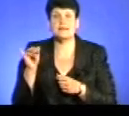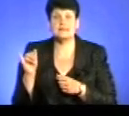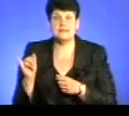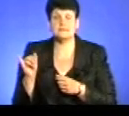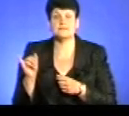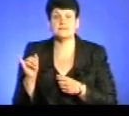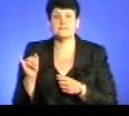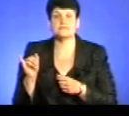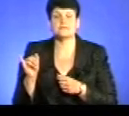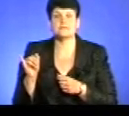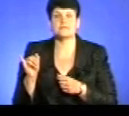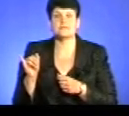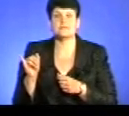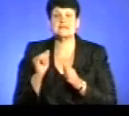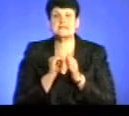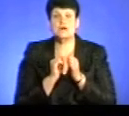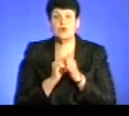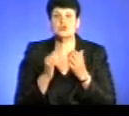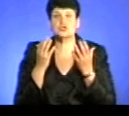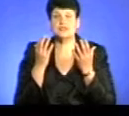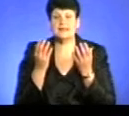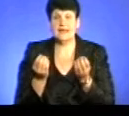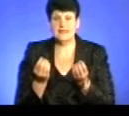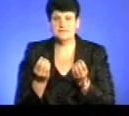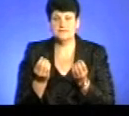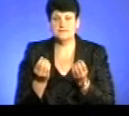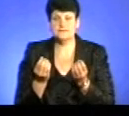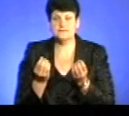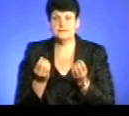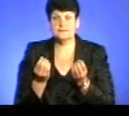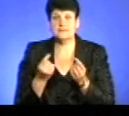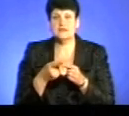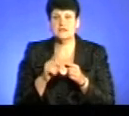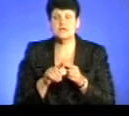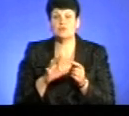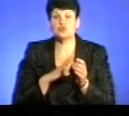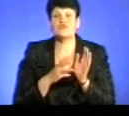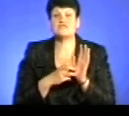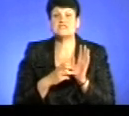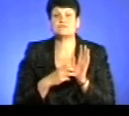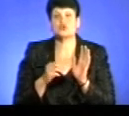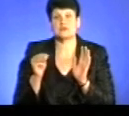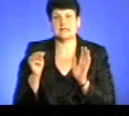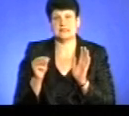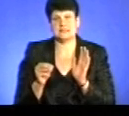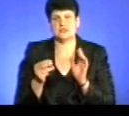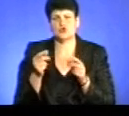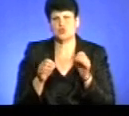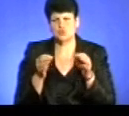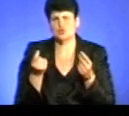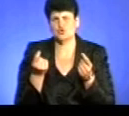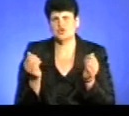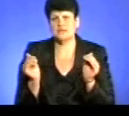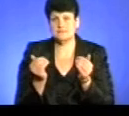уявляли. процесок. За кожен день. Це було 800 тисяч. Потім суд трошки зменшив, але